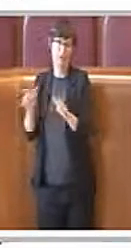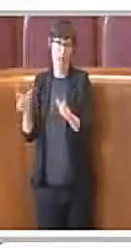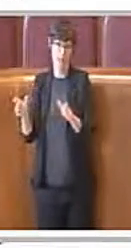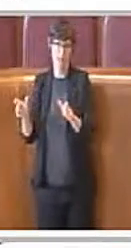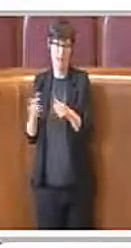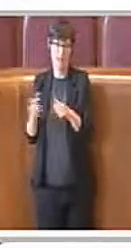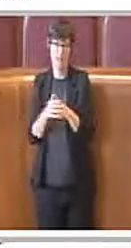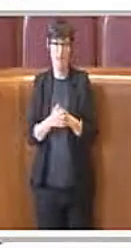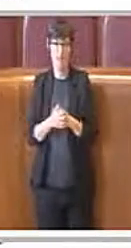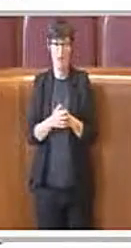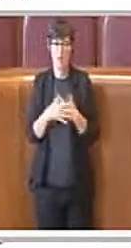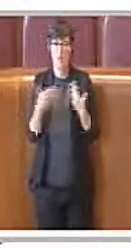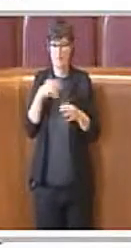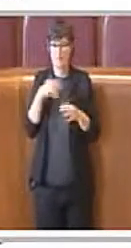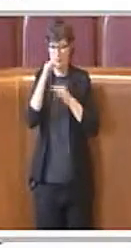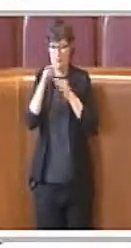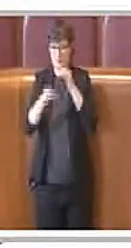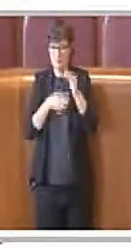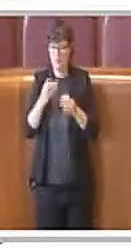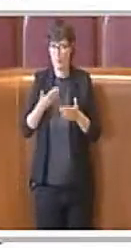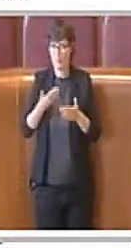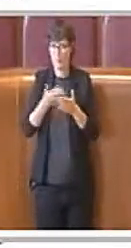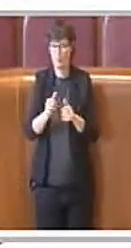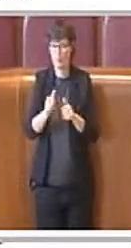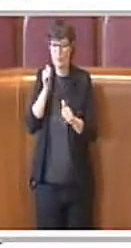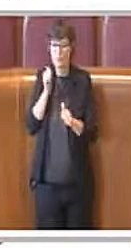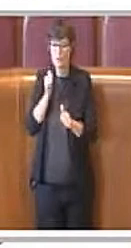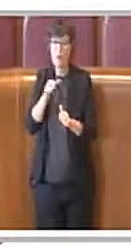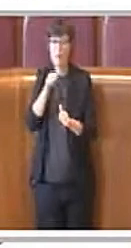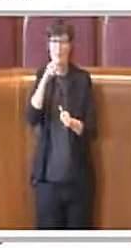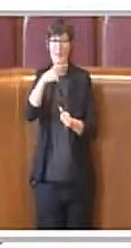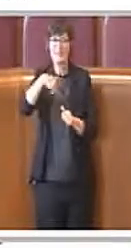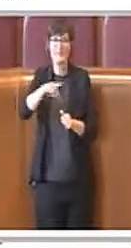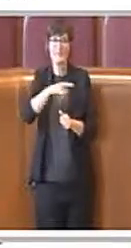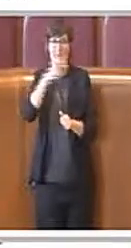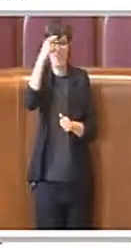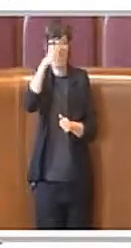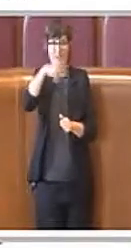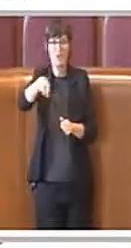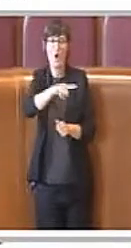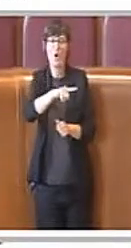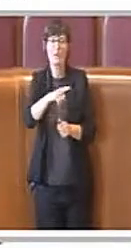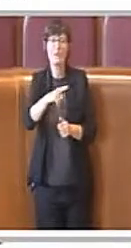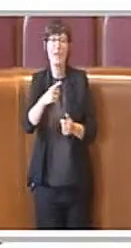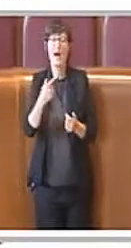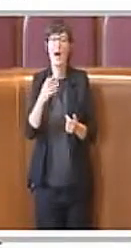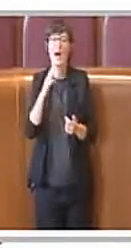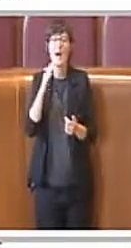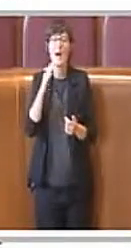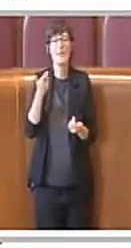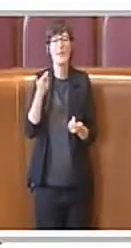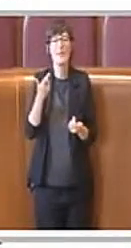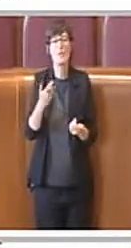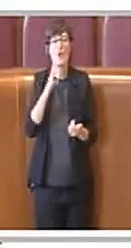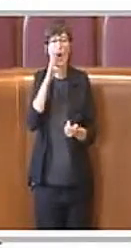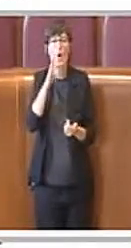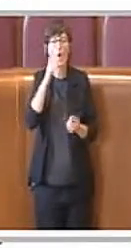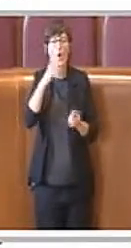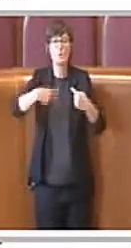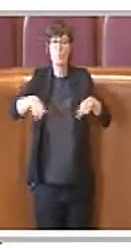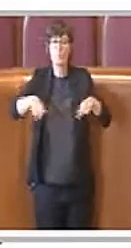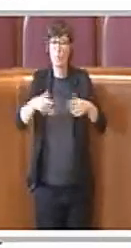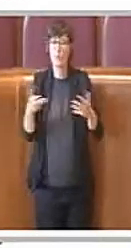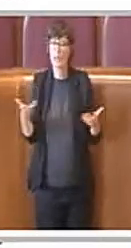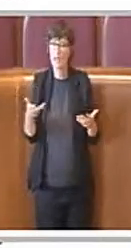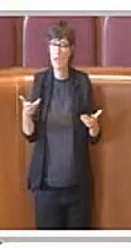penso sia il caso di ricordare velocemente a tutti noi e ai cittadini in ascolto cosa sono le consulte e come sono disciplinate nell'ordinamento di Roma Capitale,